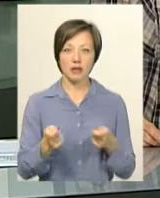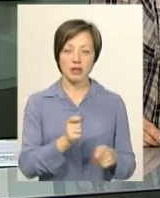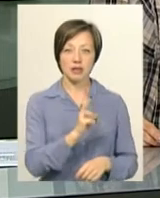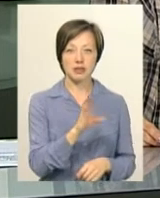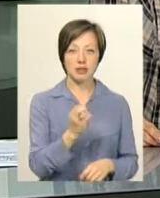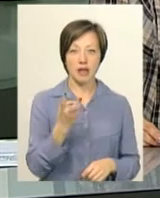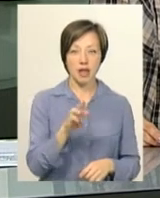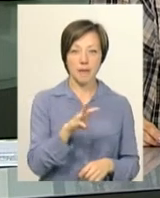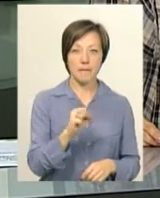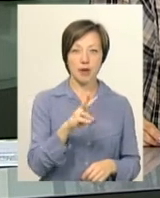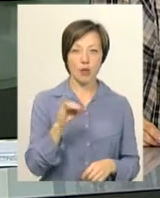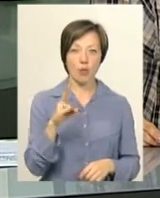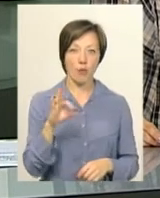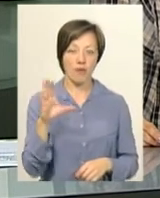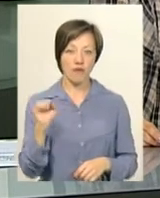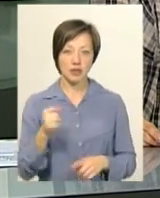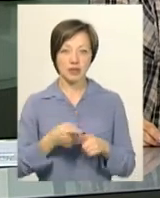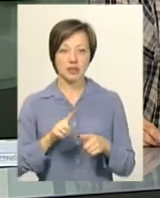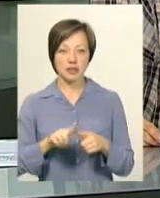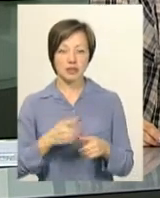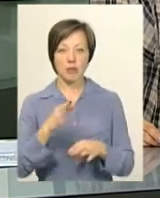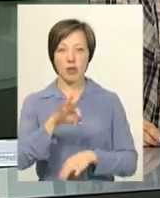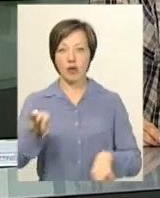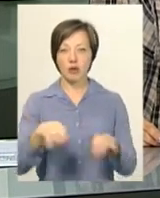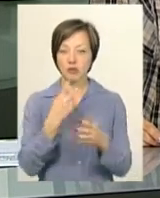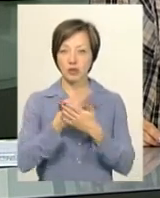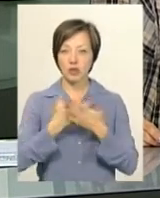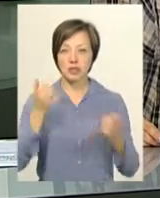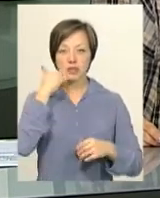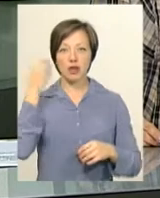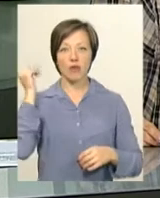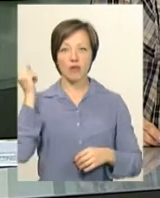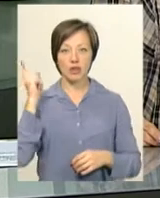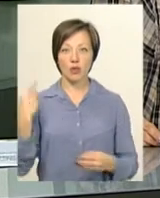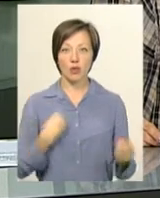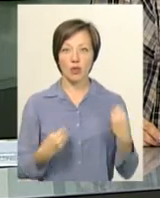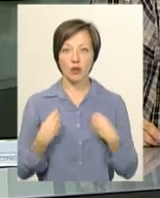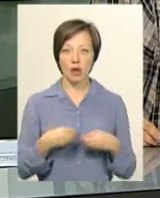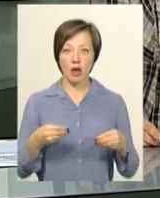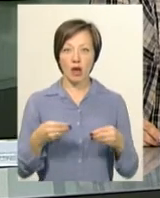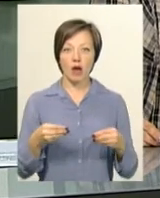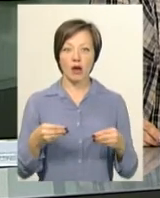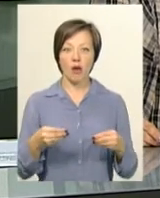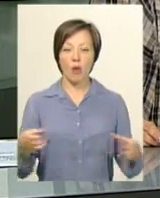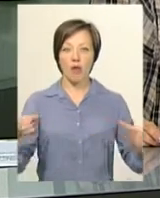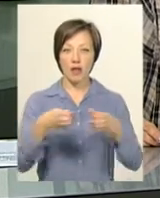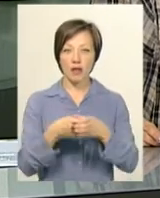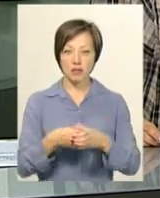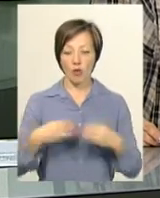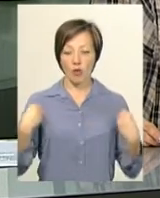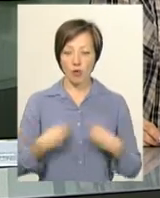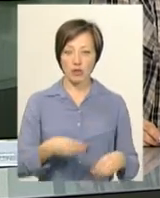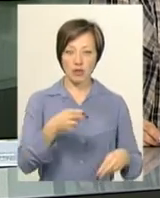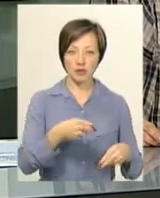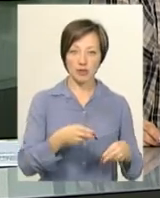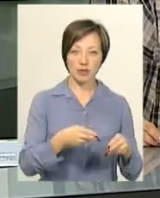її словами, учасниці фотопроекту, а це актриси театру, продемонструють старовинний одяг, а саме колекцію строїв кінця 19-го, початку